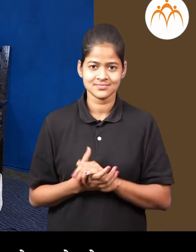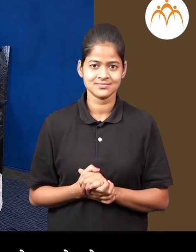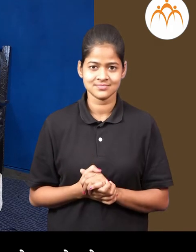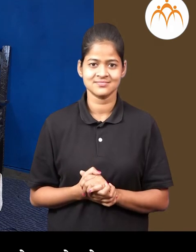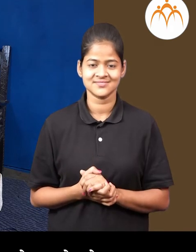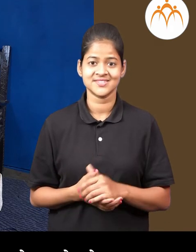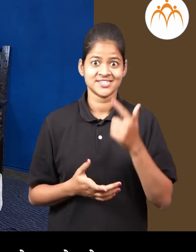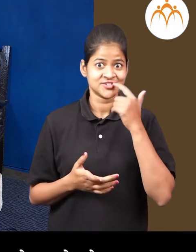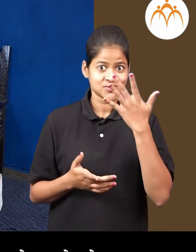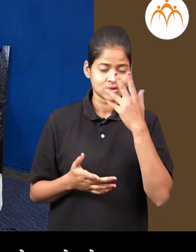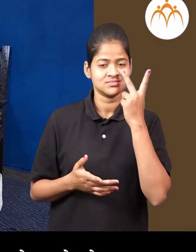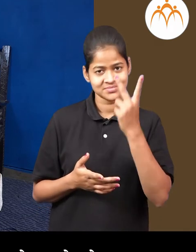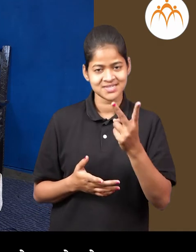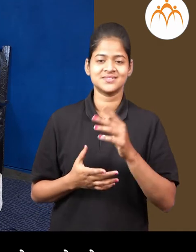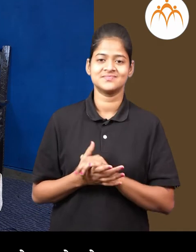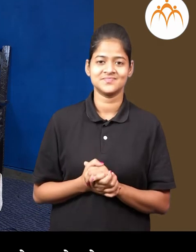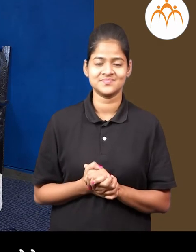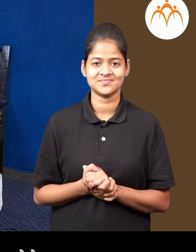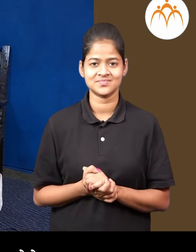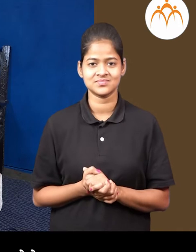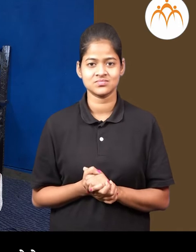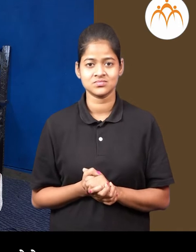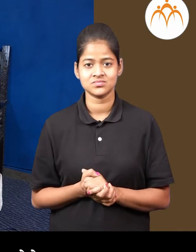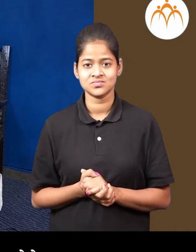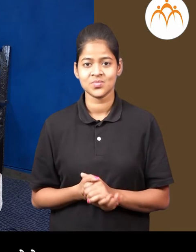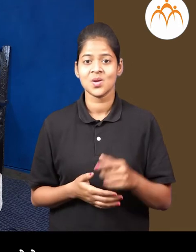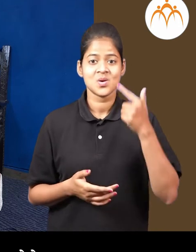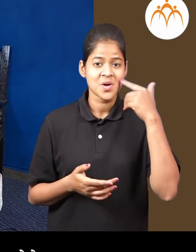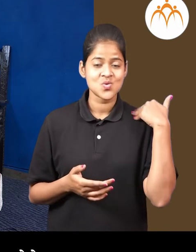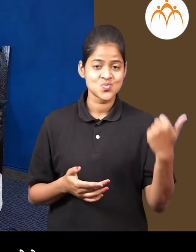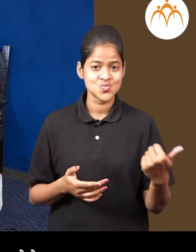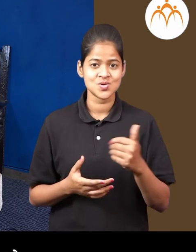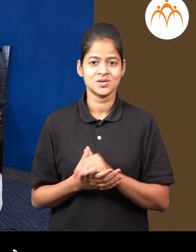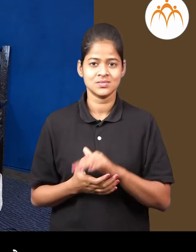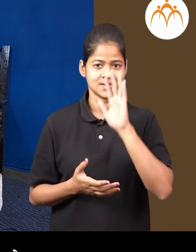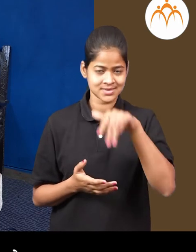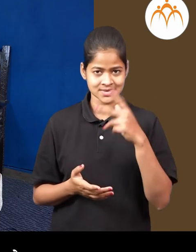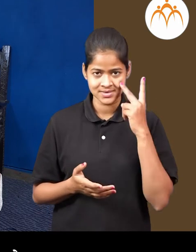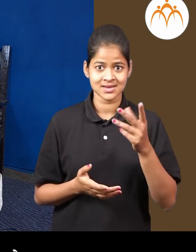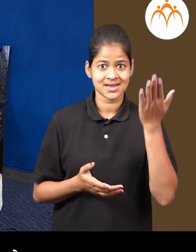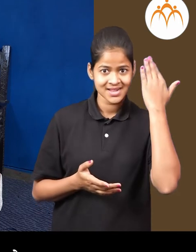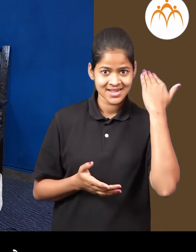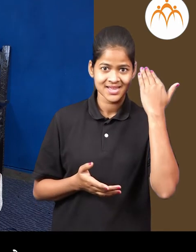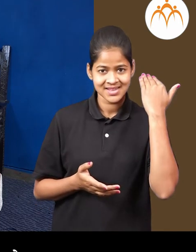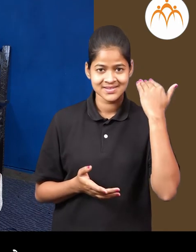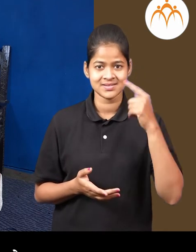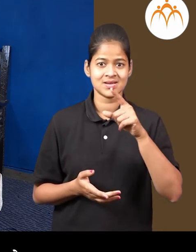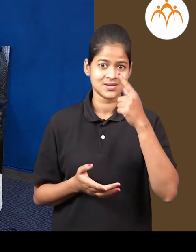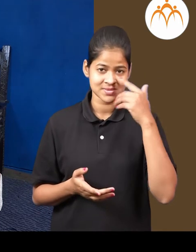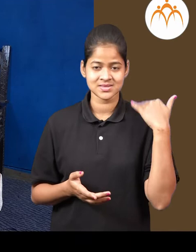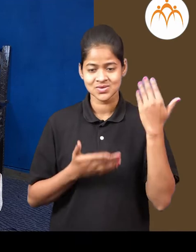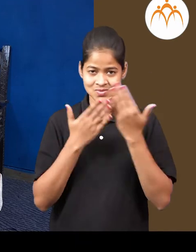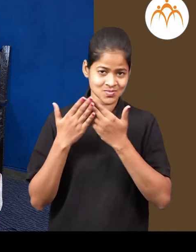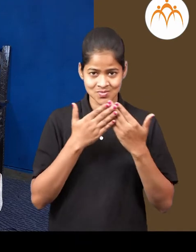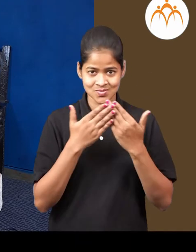आतमदे जाउन एक छोटासा आरसा घ्यूने बर। थामबा मी दादा खड़ून घ्यूने ते। काल दादाने शायत बनोलेल्या